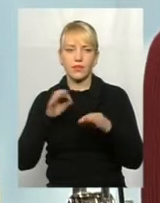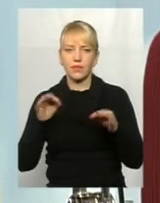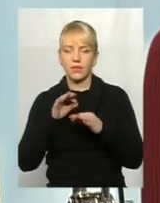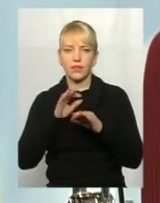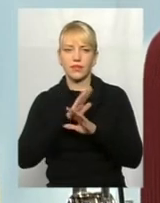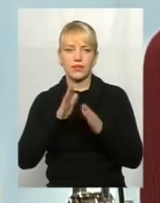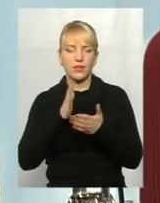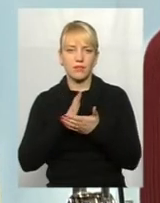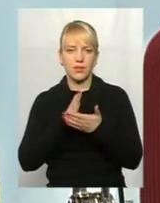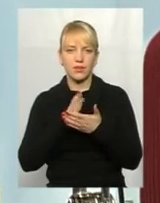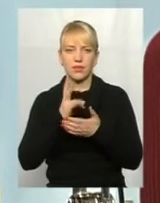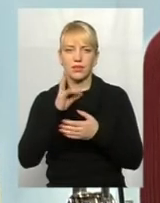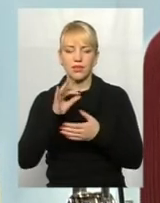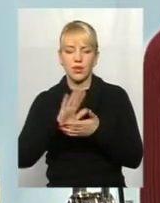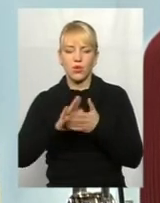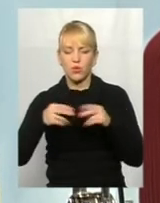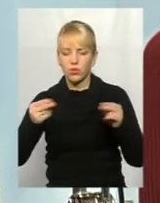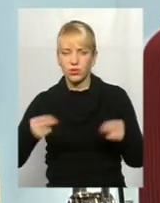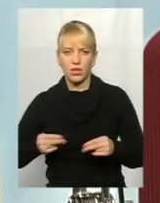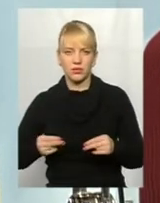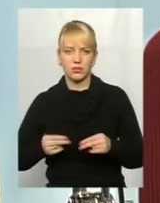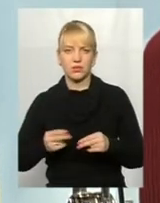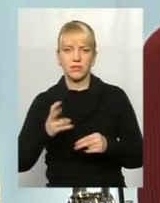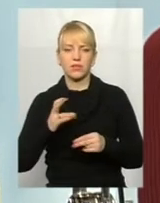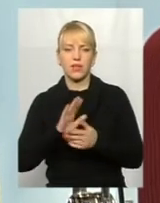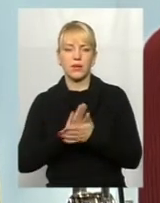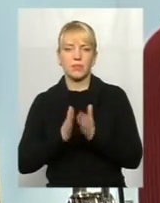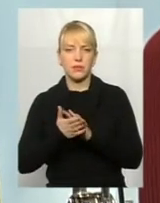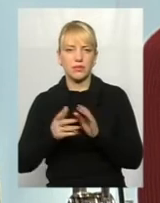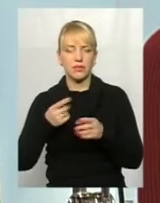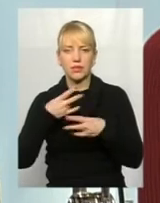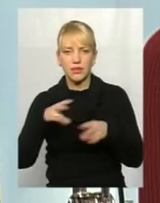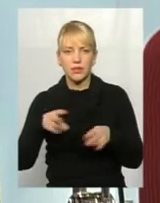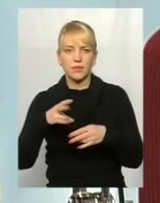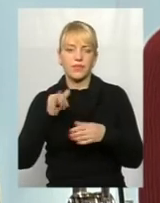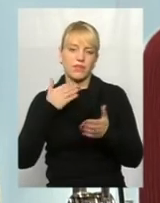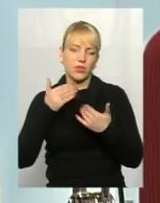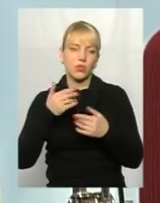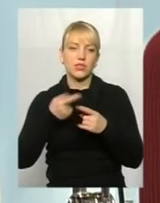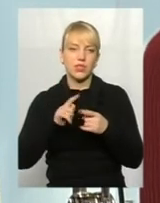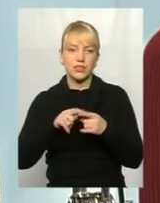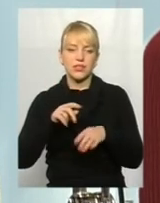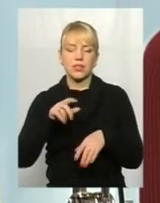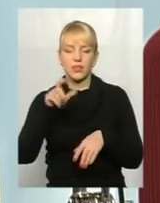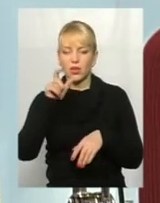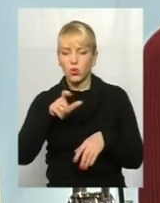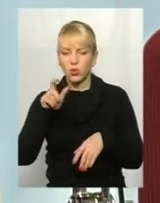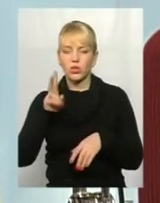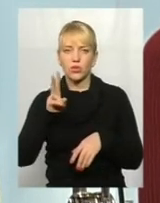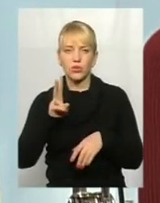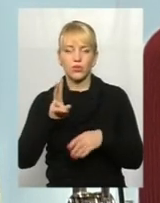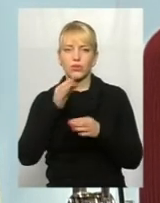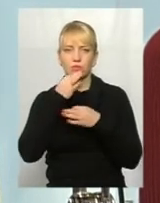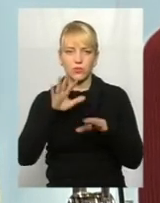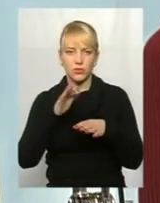не мати, ні контрактів на підписання цих договорів, не відносини. І це, відповідно, вже вилучить тих лікарів, які